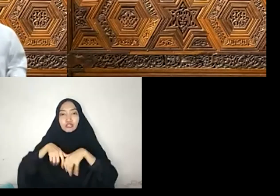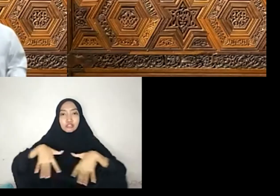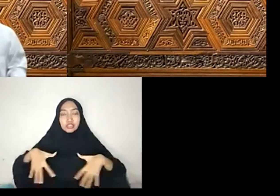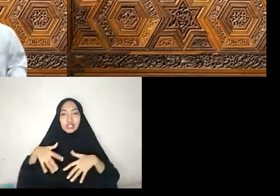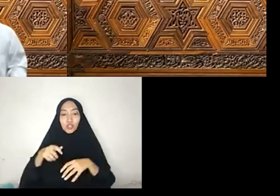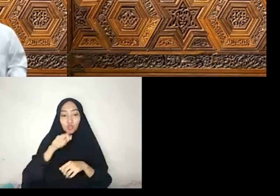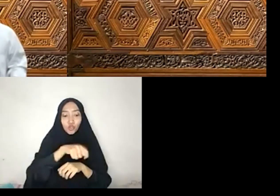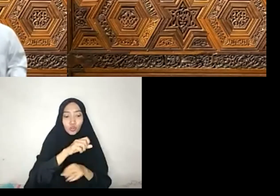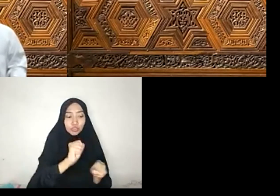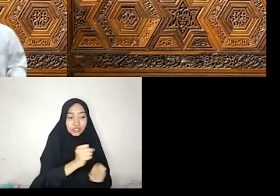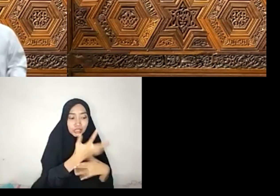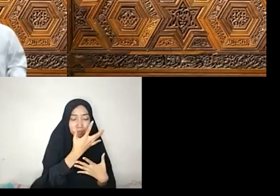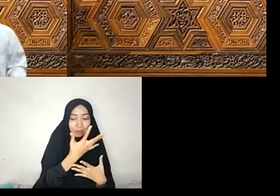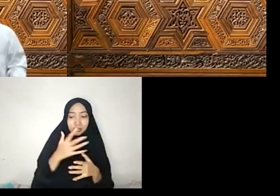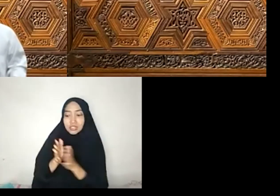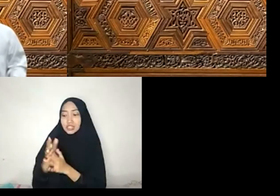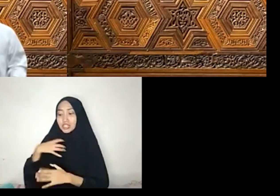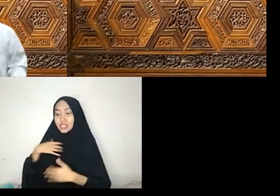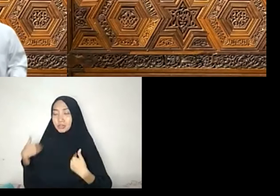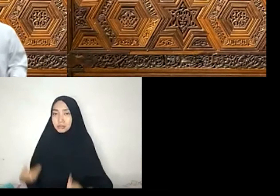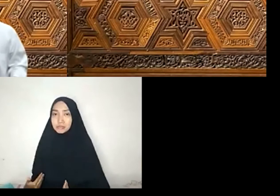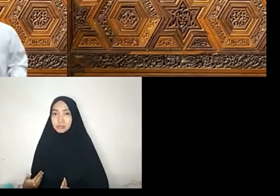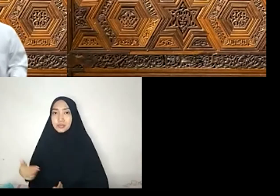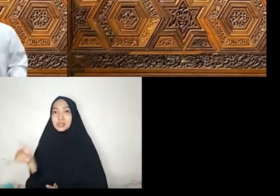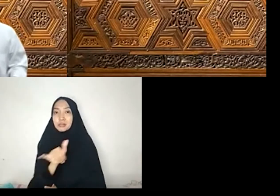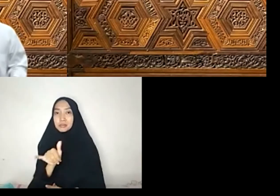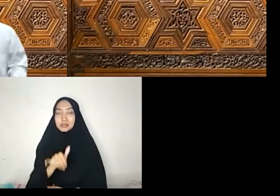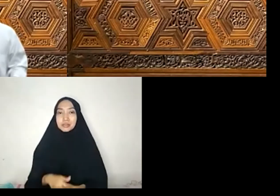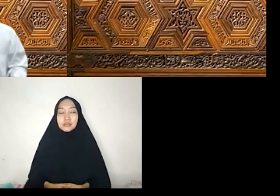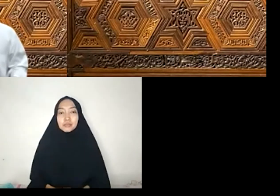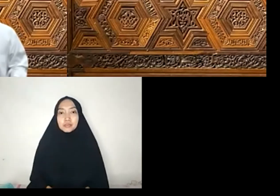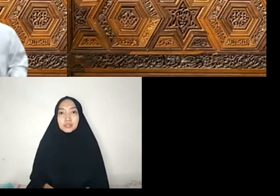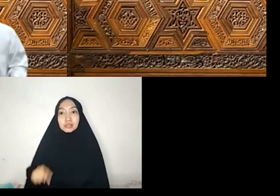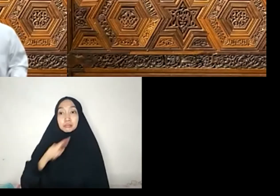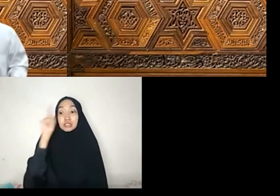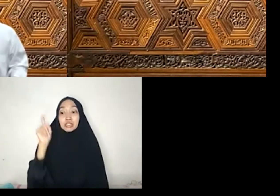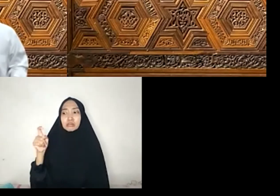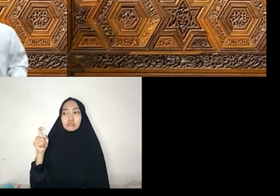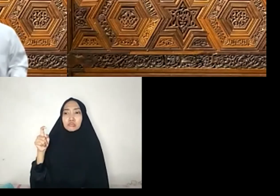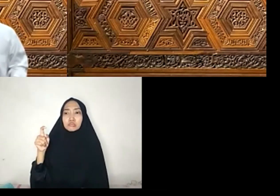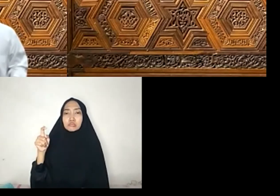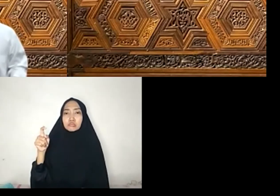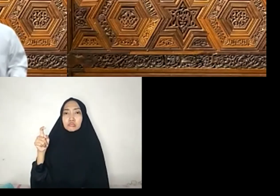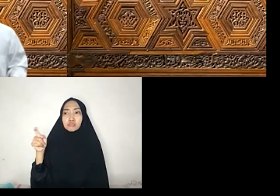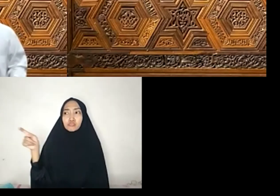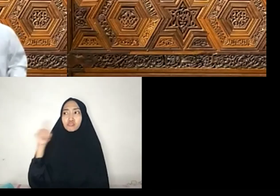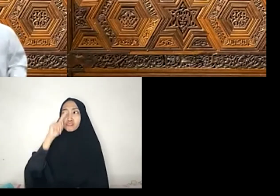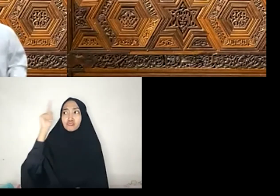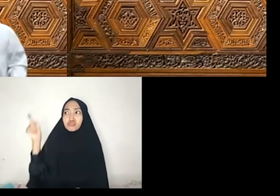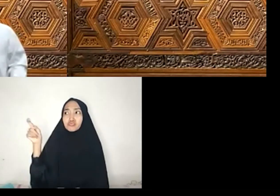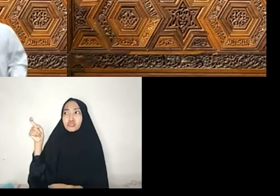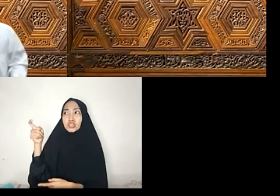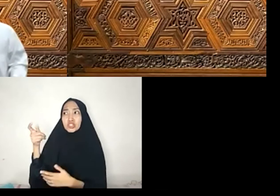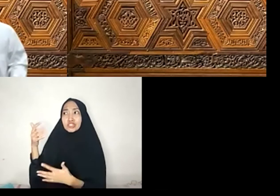Islam Dengan hak asasi manusia Pertanyaan yang sering Lahir dan mengemuka Di tengah-tengah